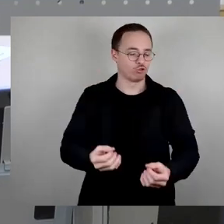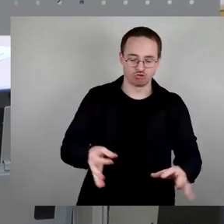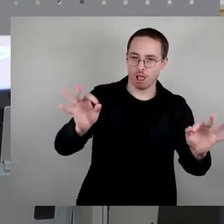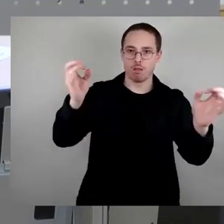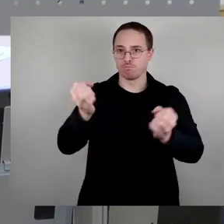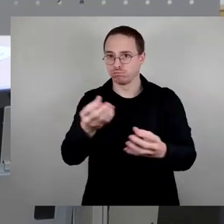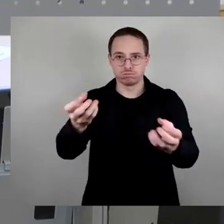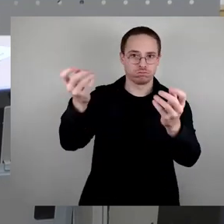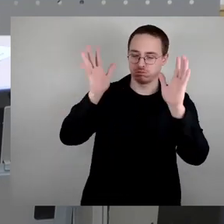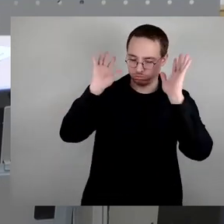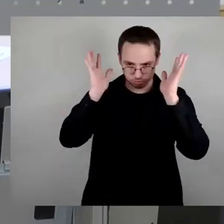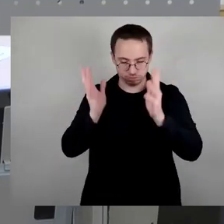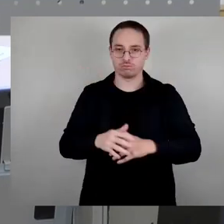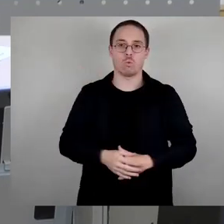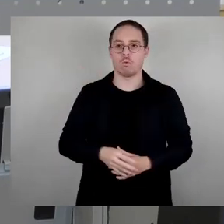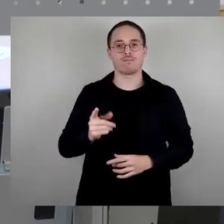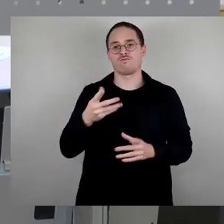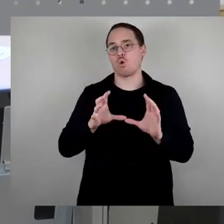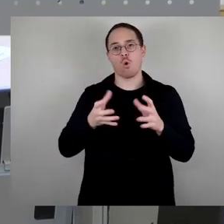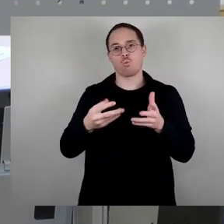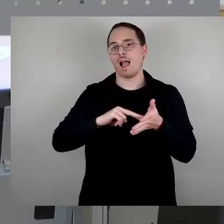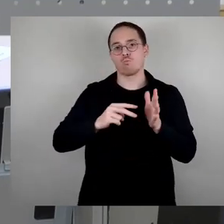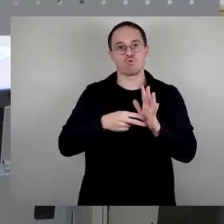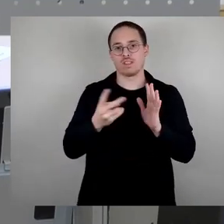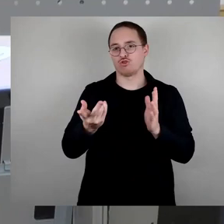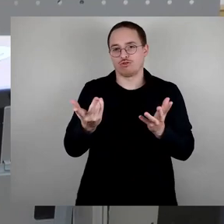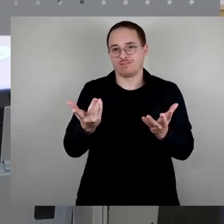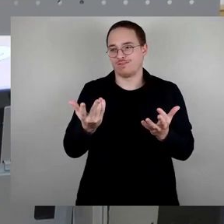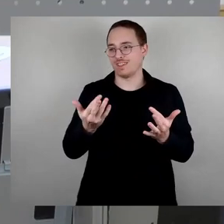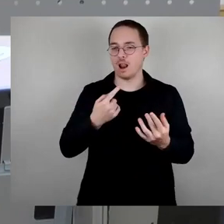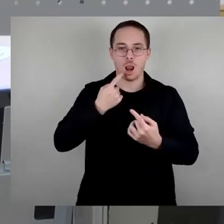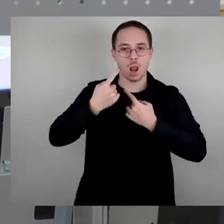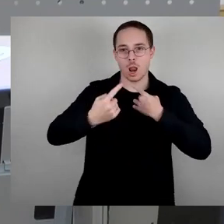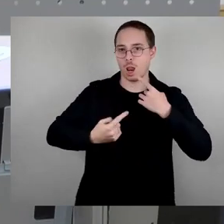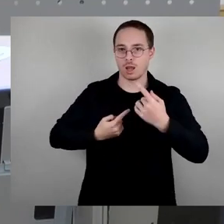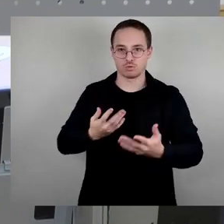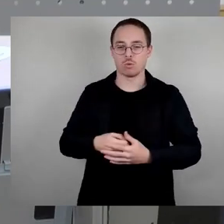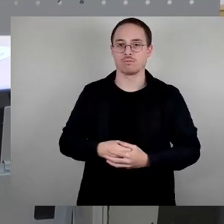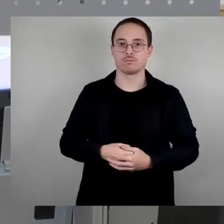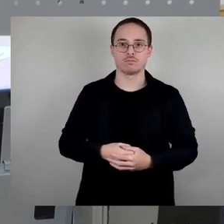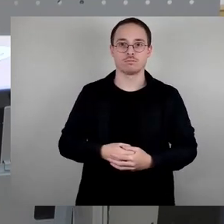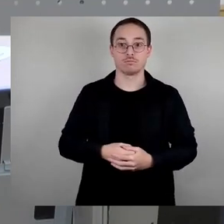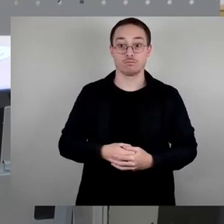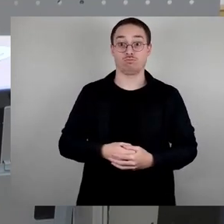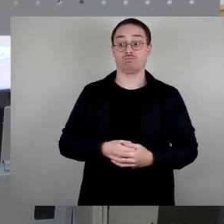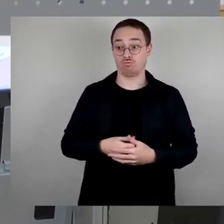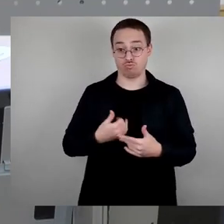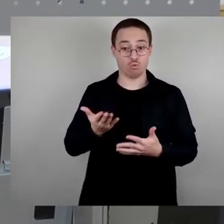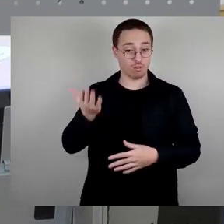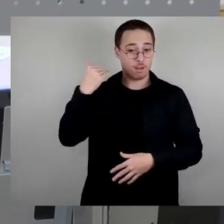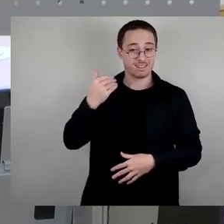1933 mit solcher Vehemenz gegen die Machtübernahme der Nazis auch in dieser Stadt